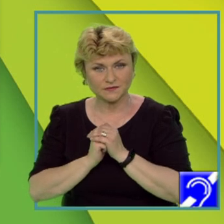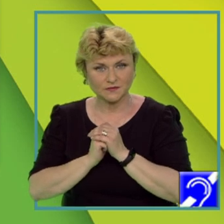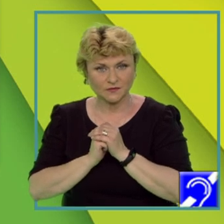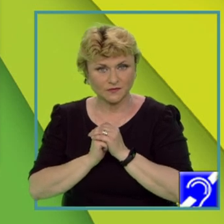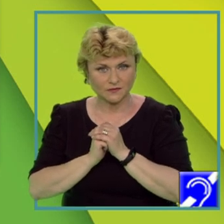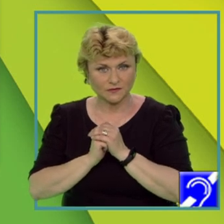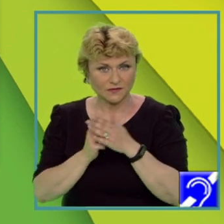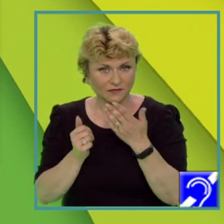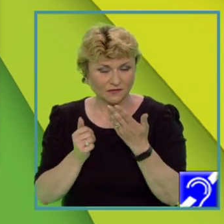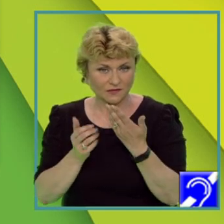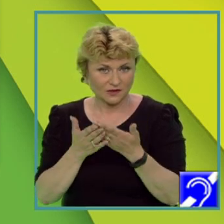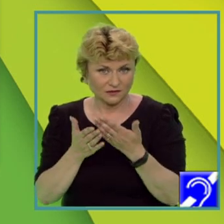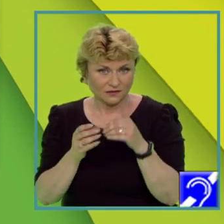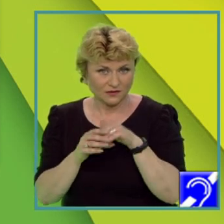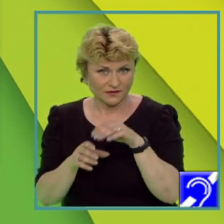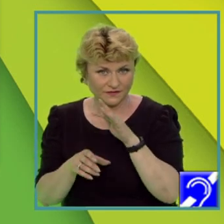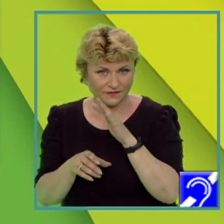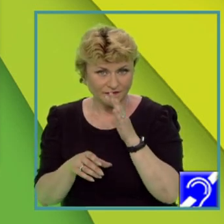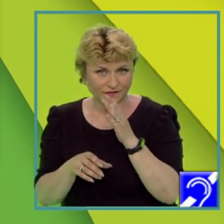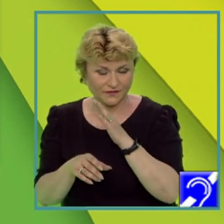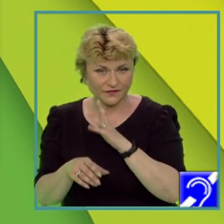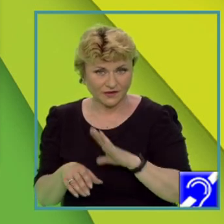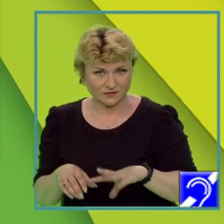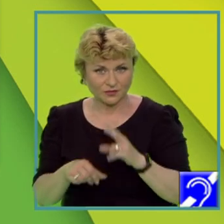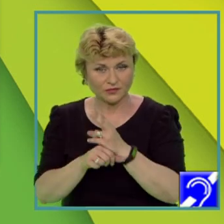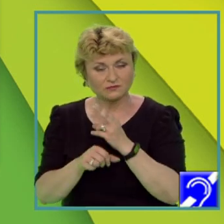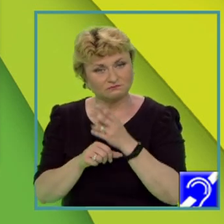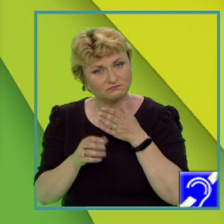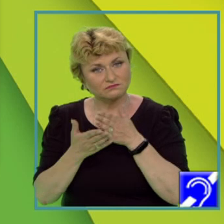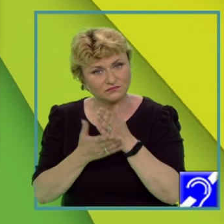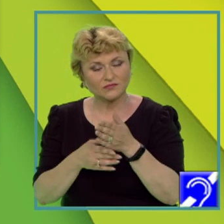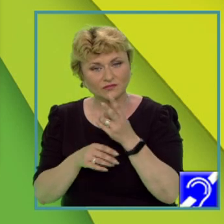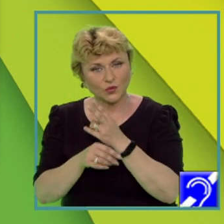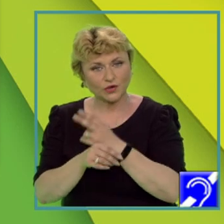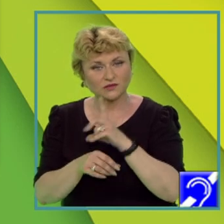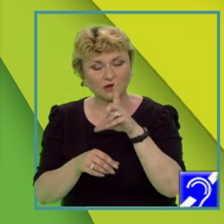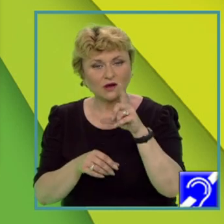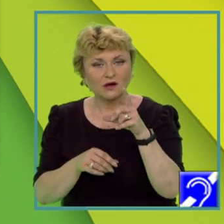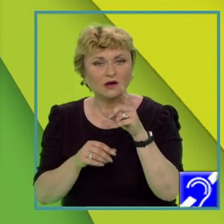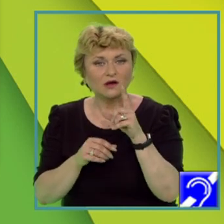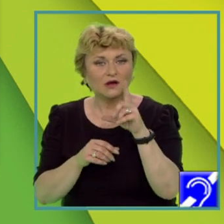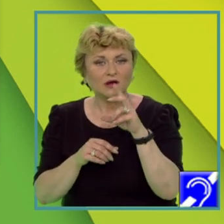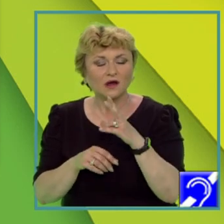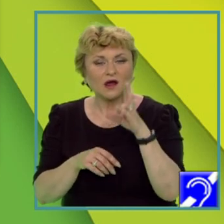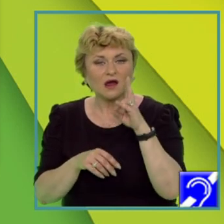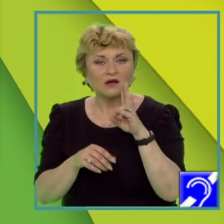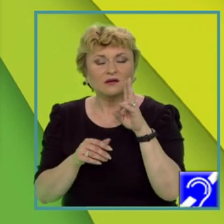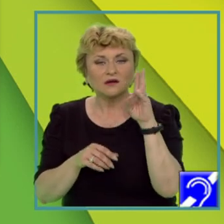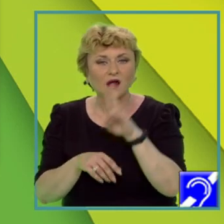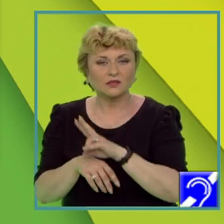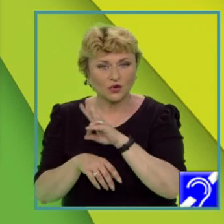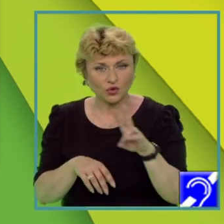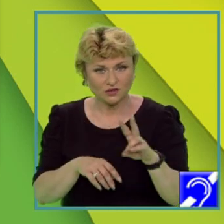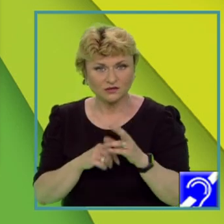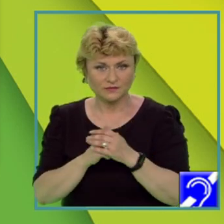În Franța domină populația catolică, 65%, urmată de islamism,